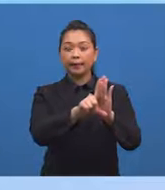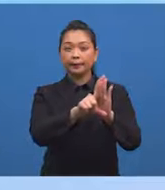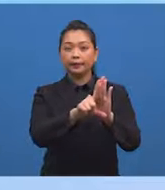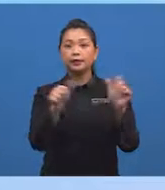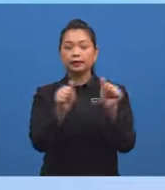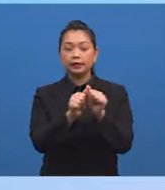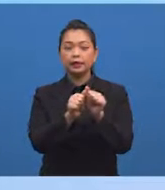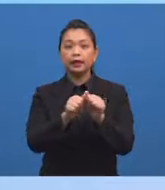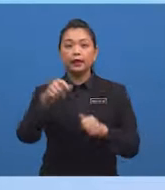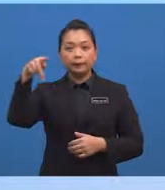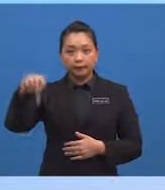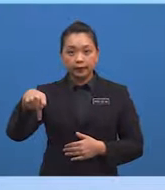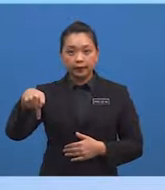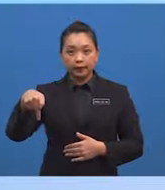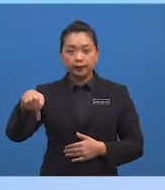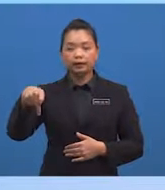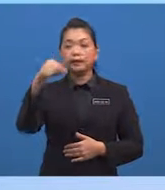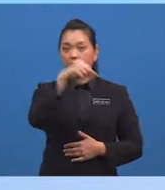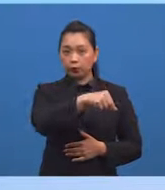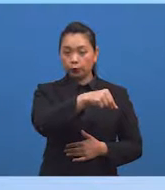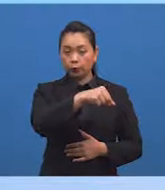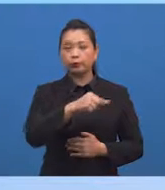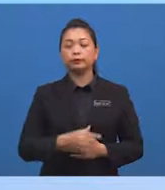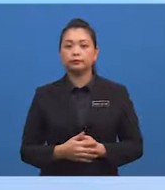huruf P dan huruf Q